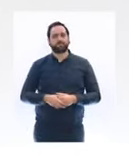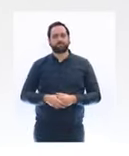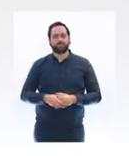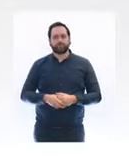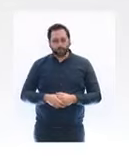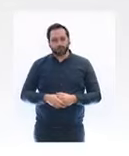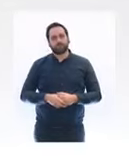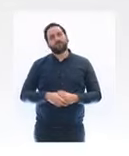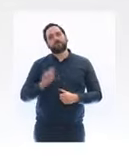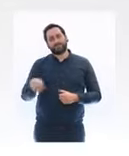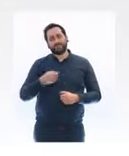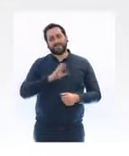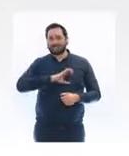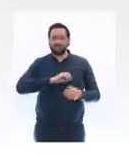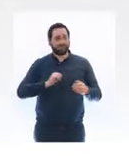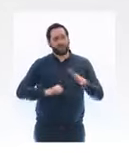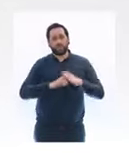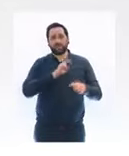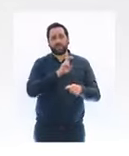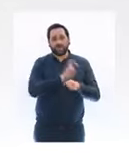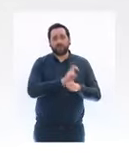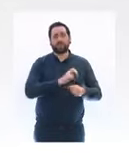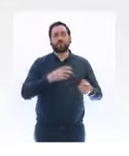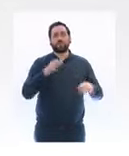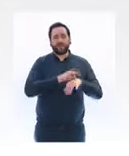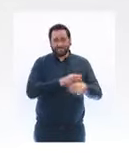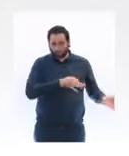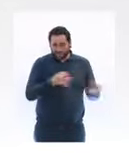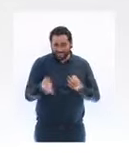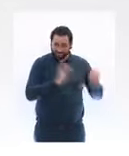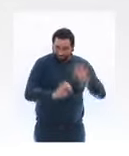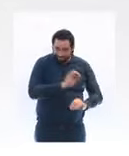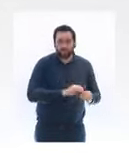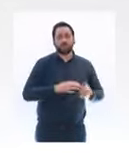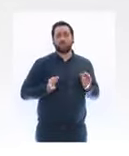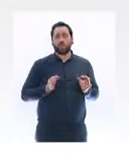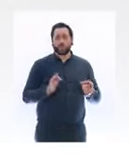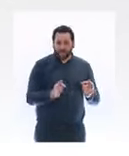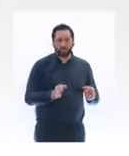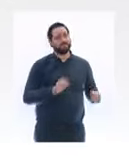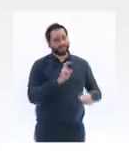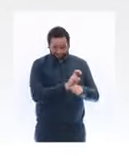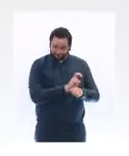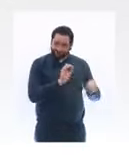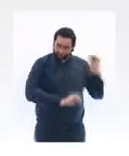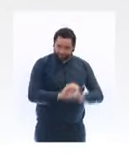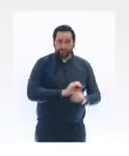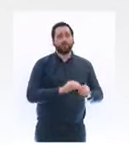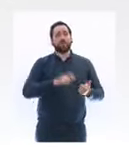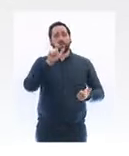les maladies chroniques, pour les cancers, les activités de greffe, les soins aux personnes atteintes de handicap